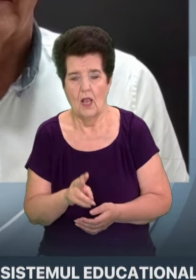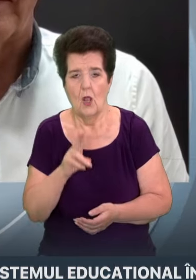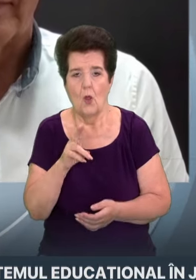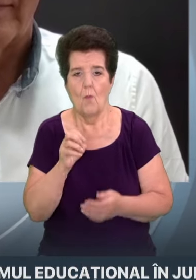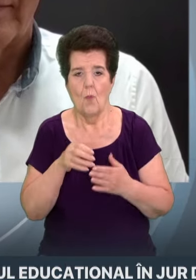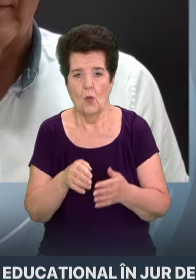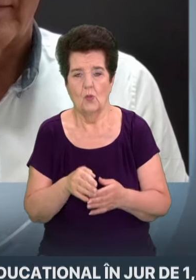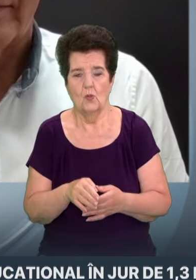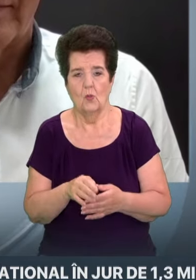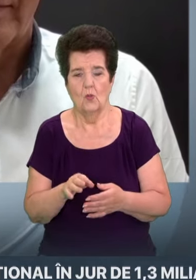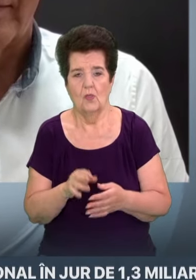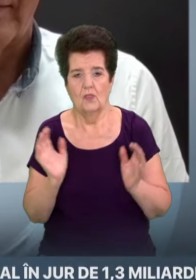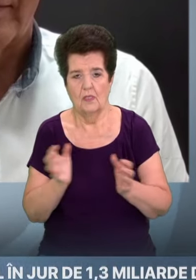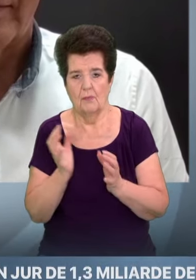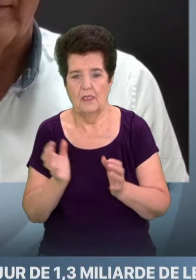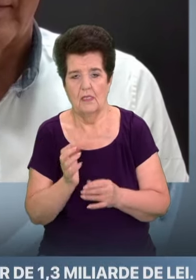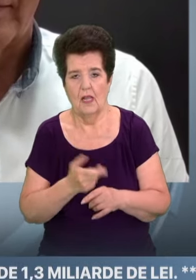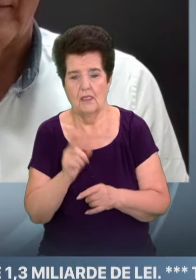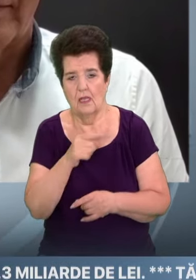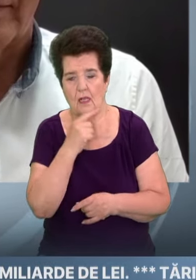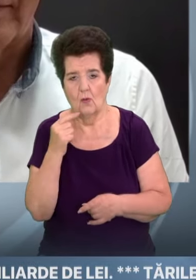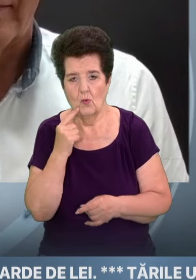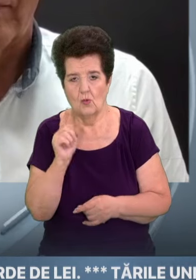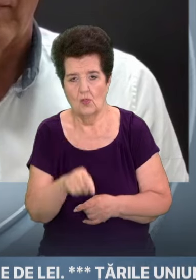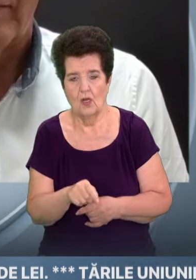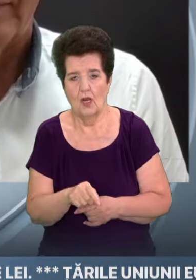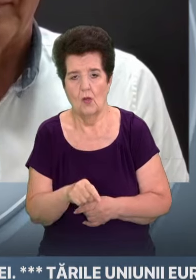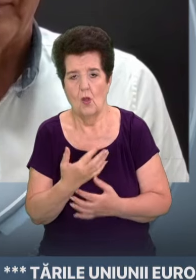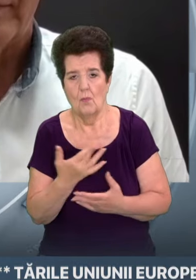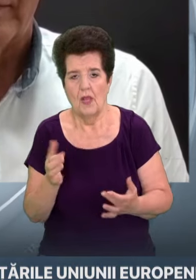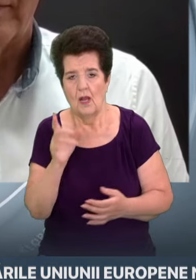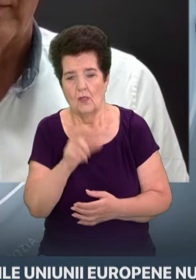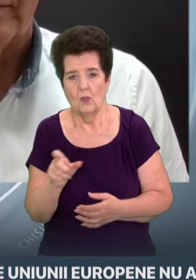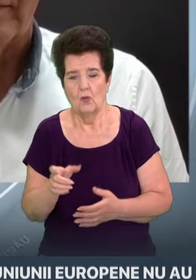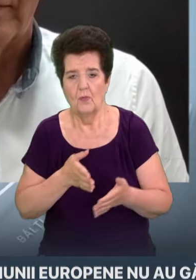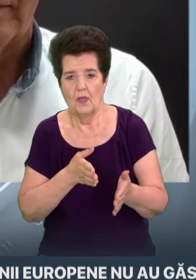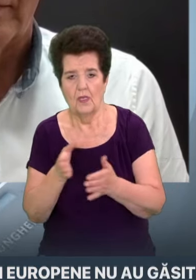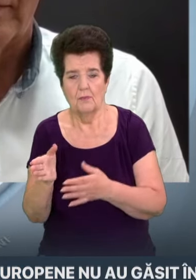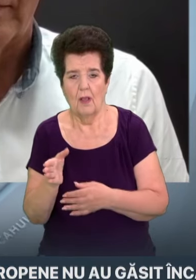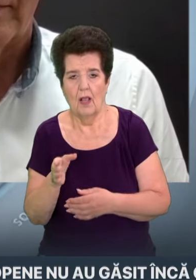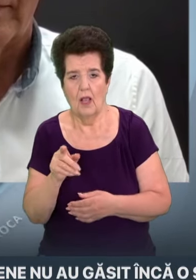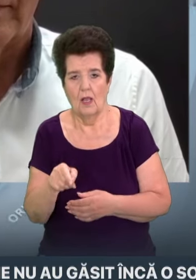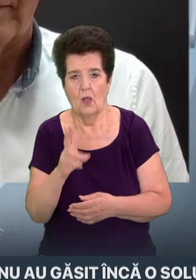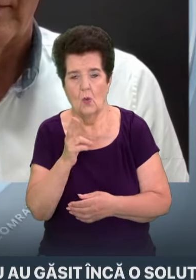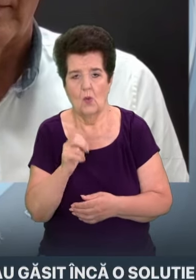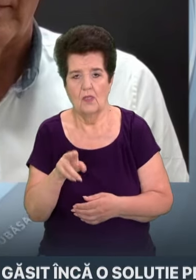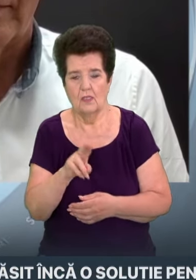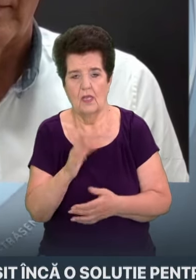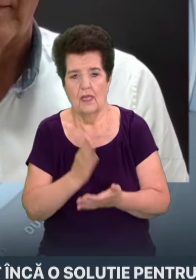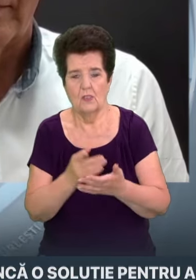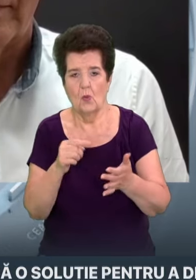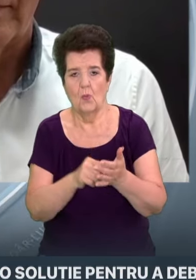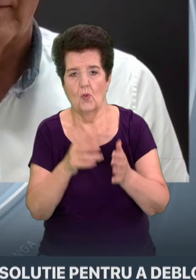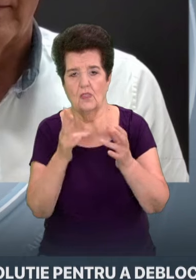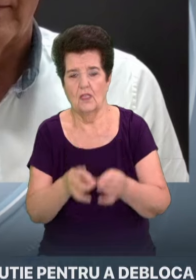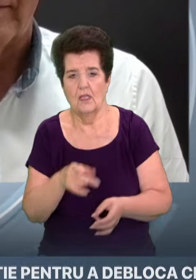al rușilor în pofida faptului că redirecționează anumite trupe spre Cursc. Este un punct strategic, așa cum spuneau